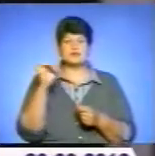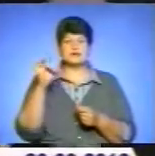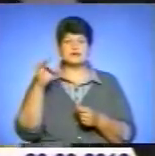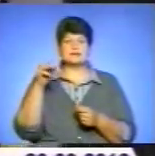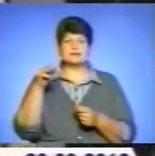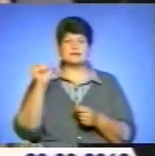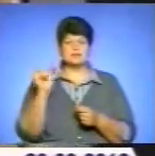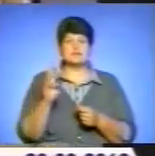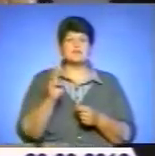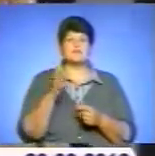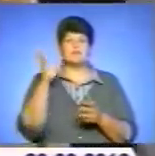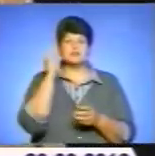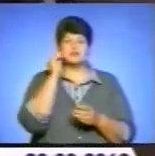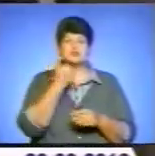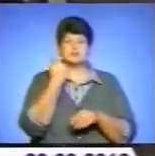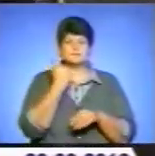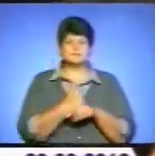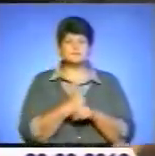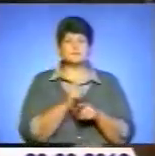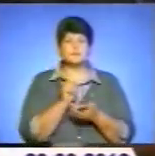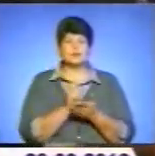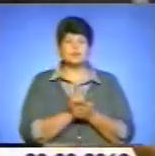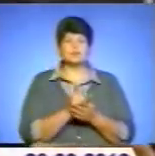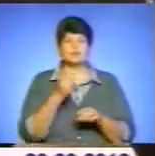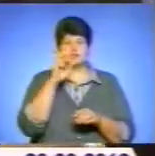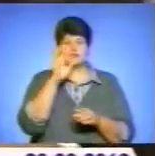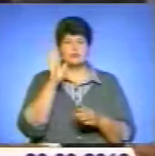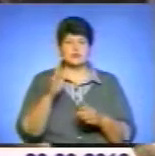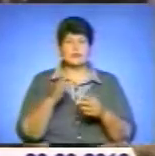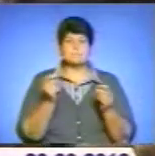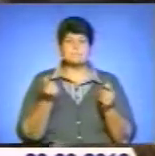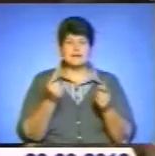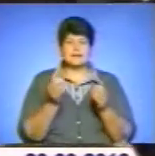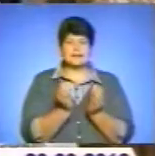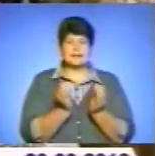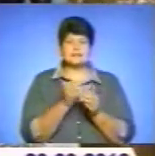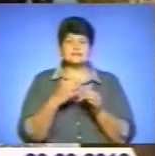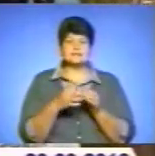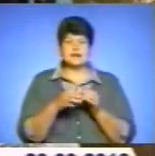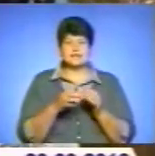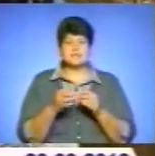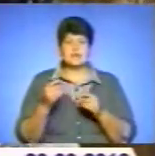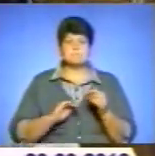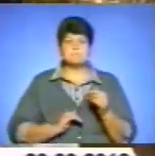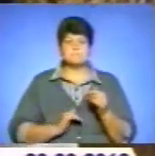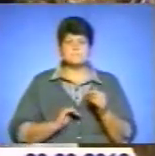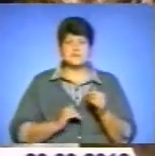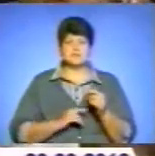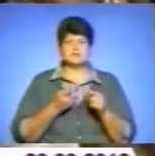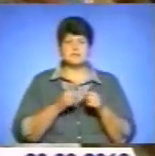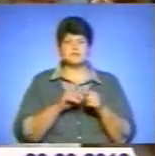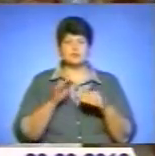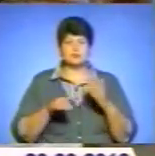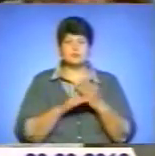двигуном економіки держави має стати малий і середній бізнес, а реалізація подібних проєктів тільки сприятиме розвитку країни.